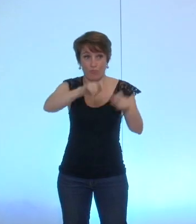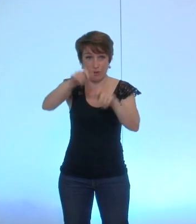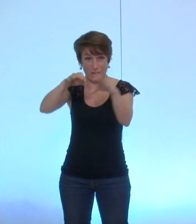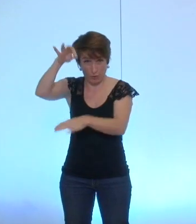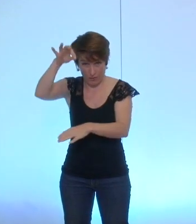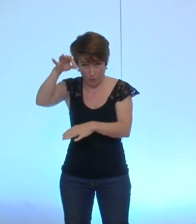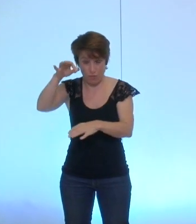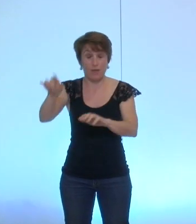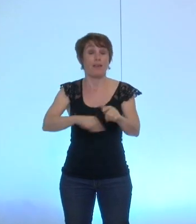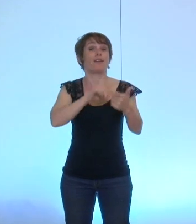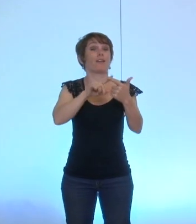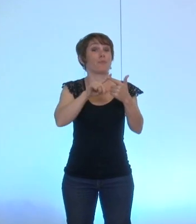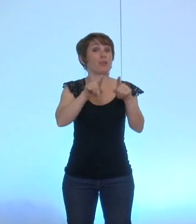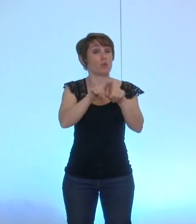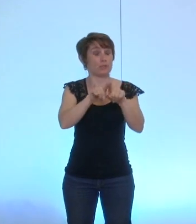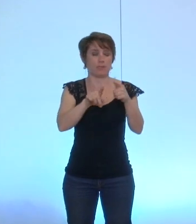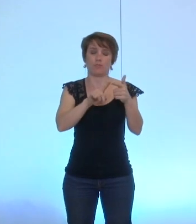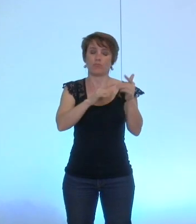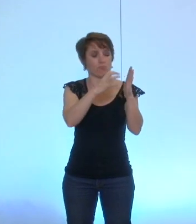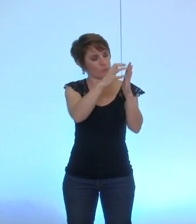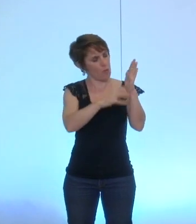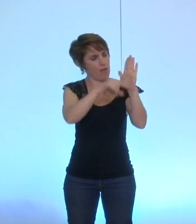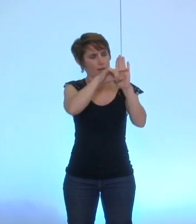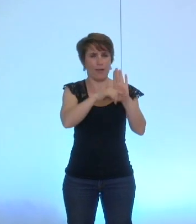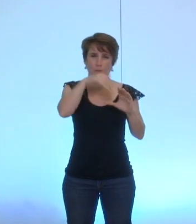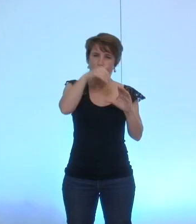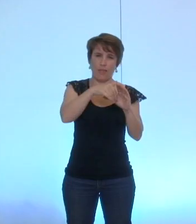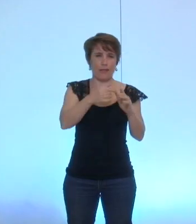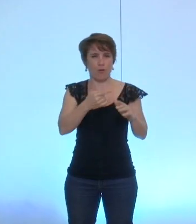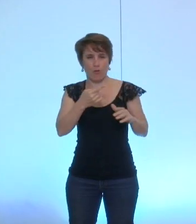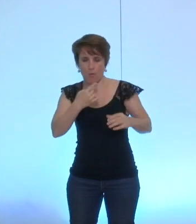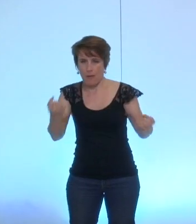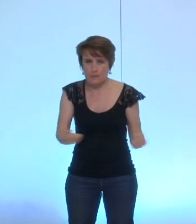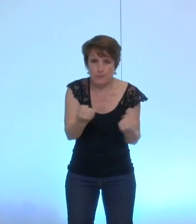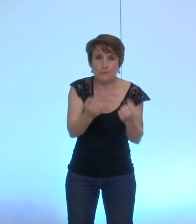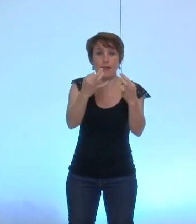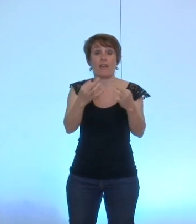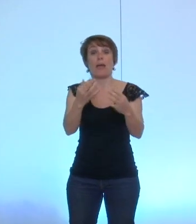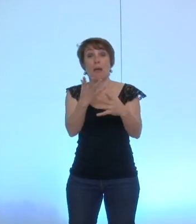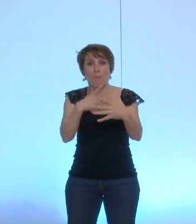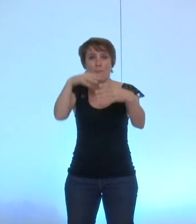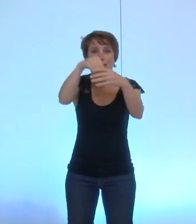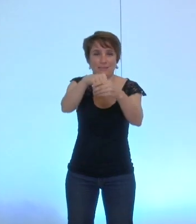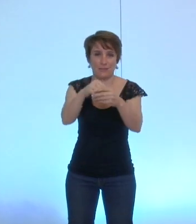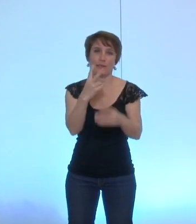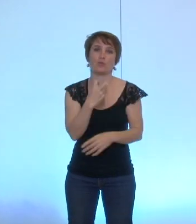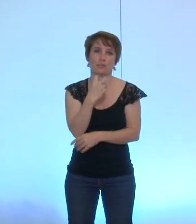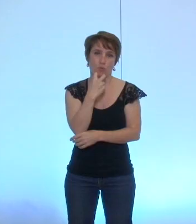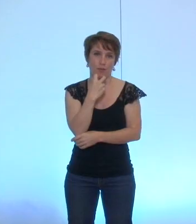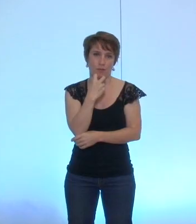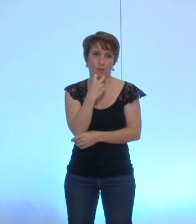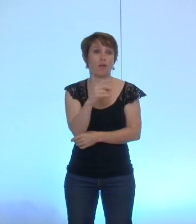question majeure de la participation citoyenne. Parce que, oui, le fonctionnement de notre conseil municipal